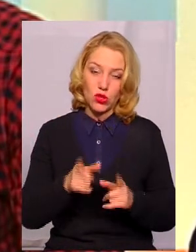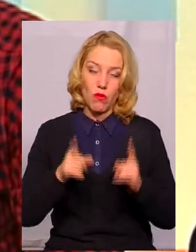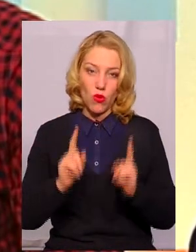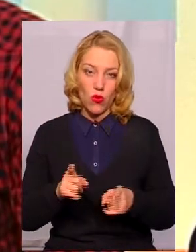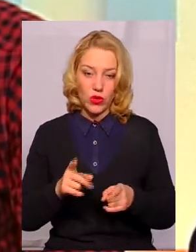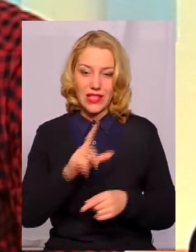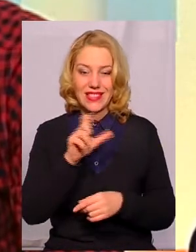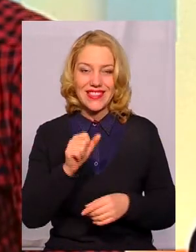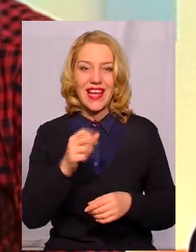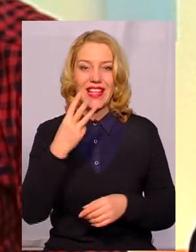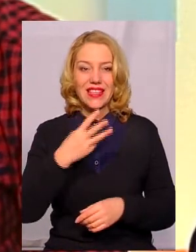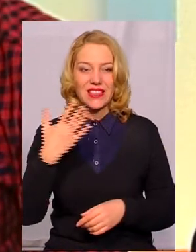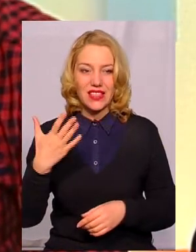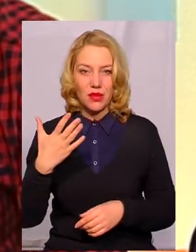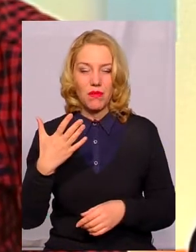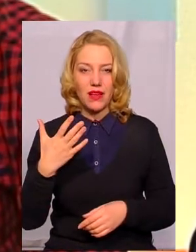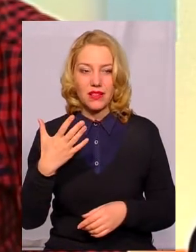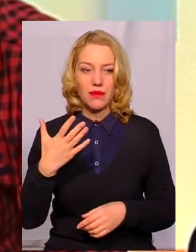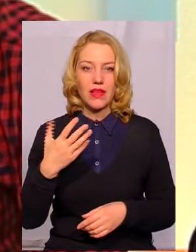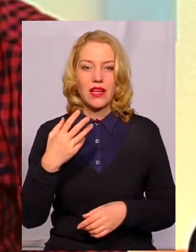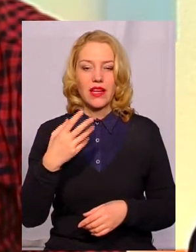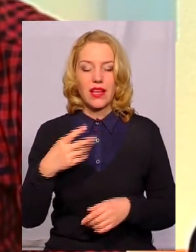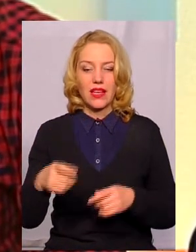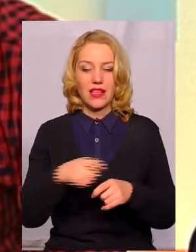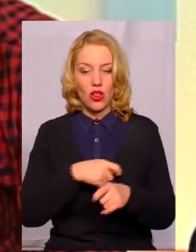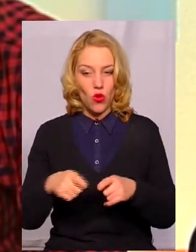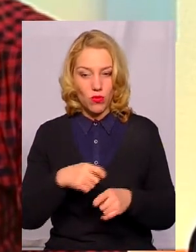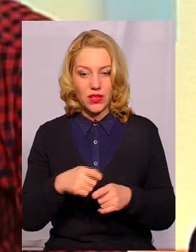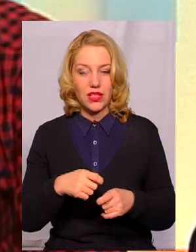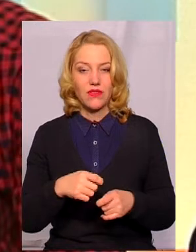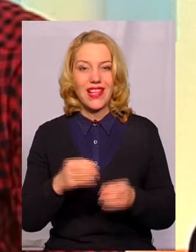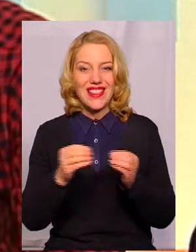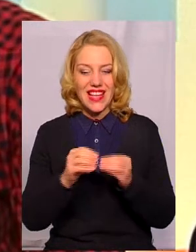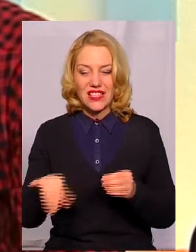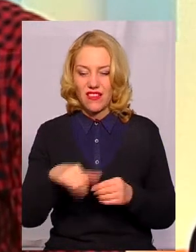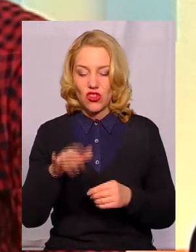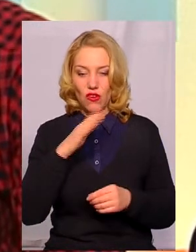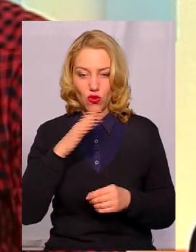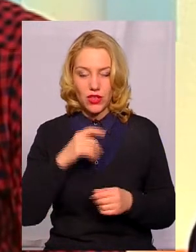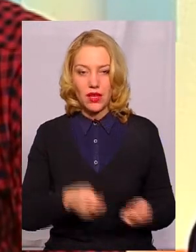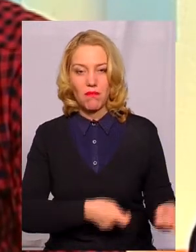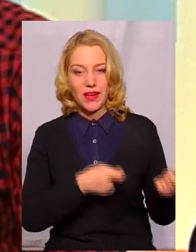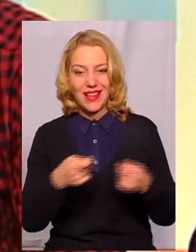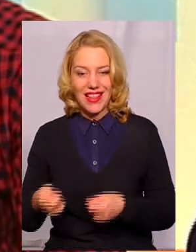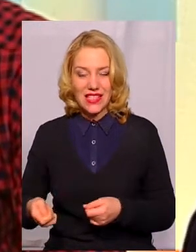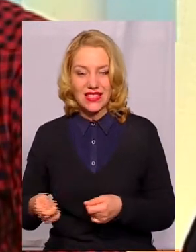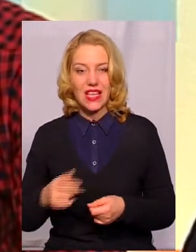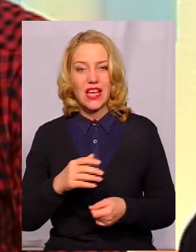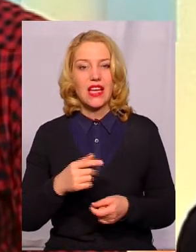кілометрів 10 відрив води принести за 11 гривень? А це ж кошти. Це електроенергія. Це